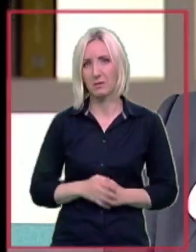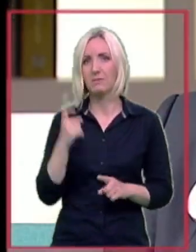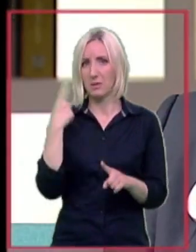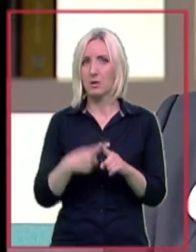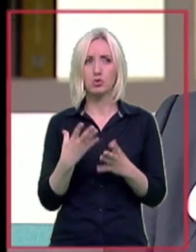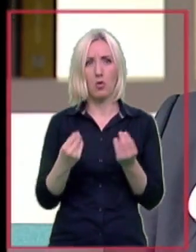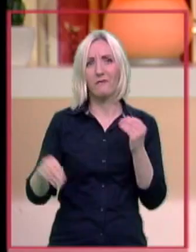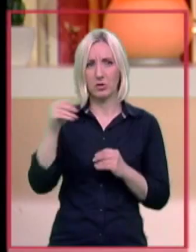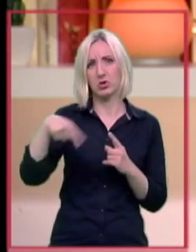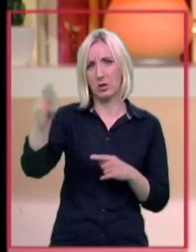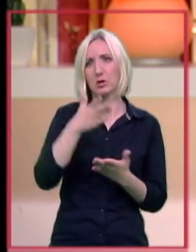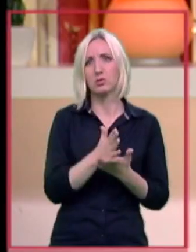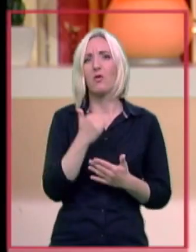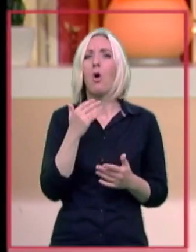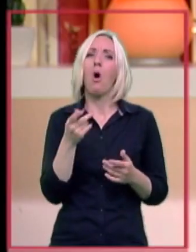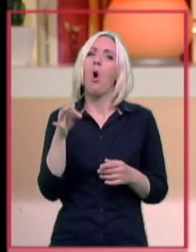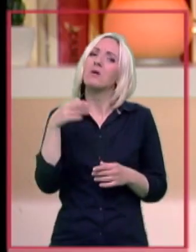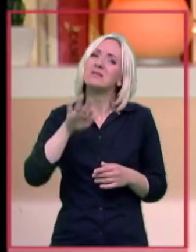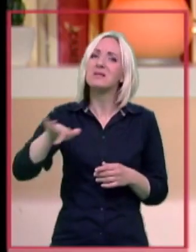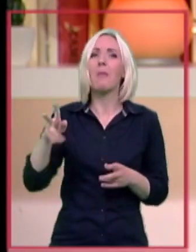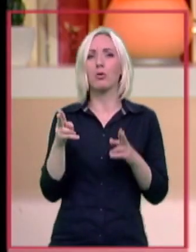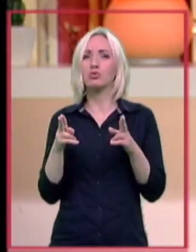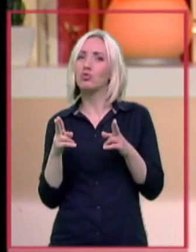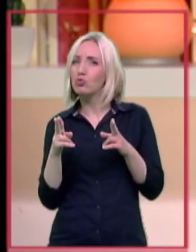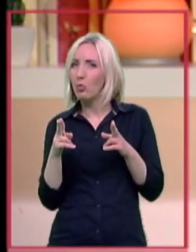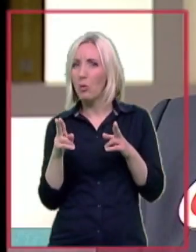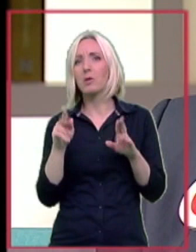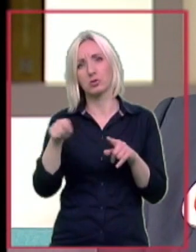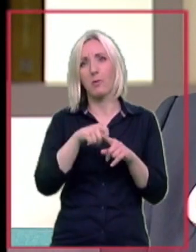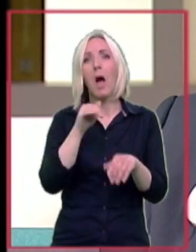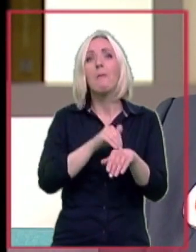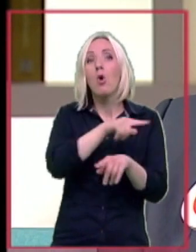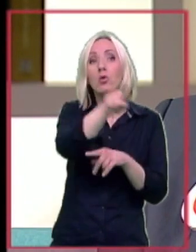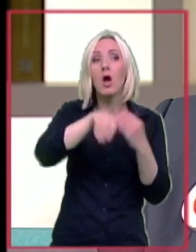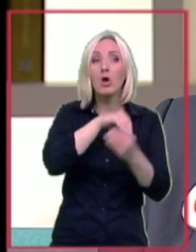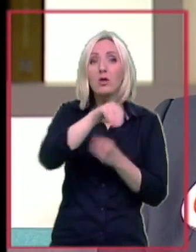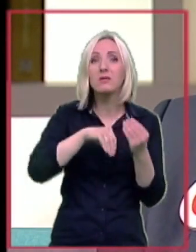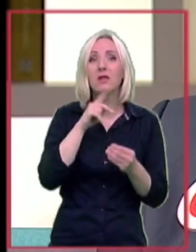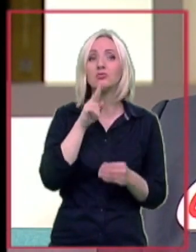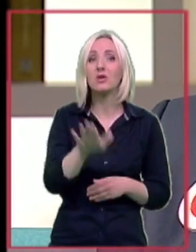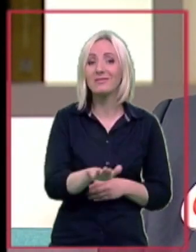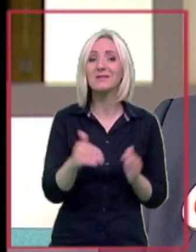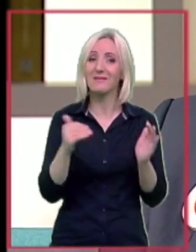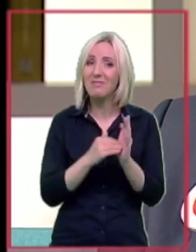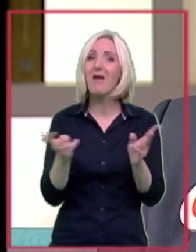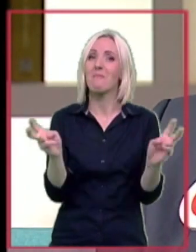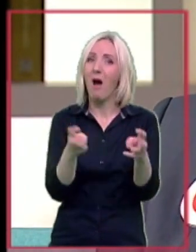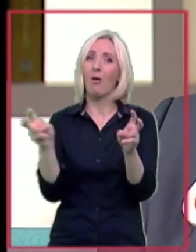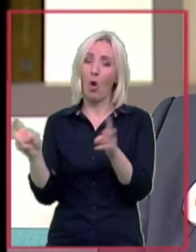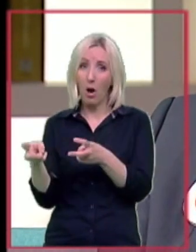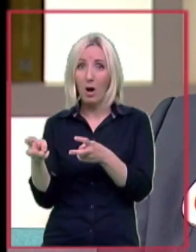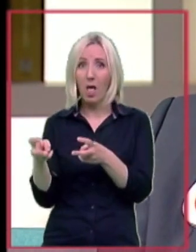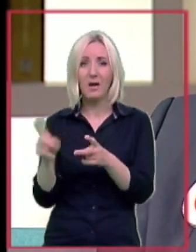većini slučajeva, osim ako su neki tumori, može da se popravi. A poruka roditeljima čija deca trebaju kohleni implant